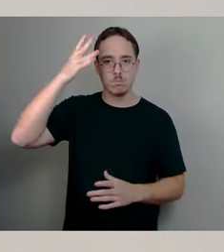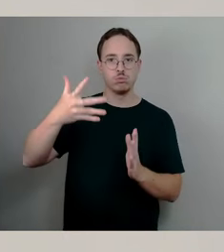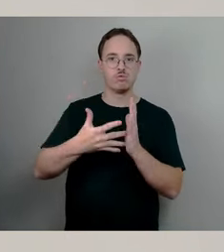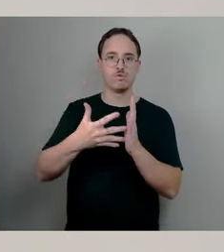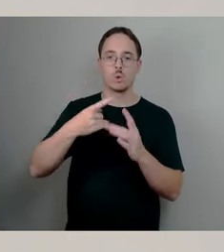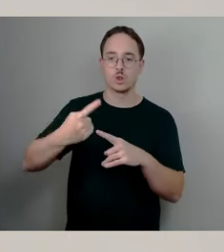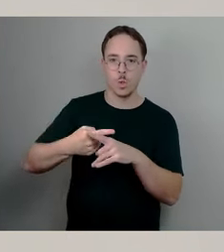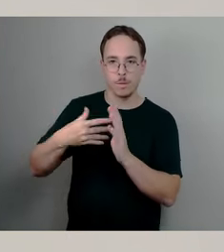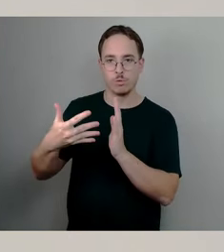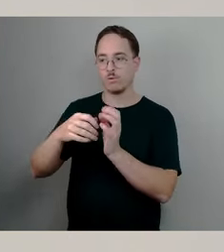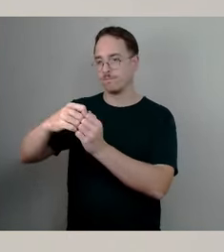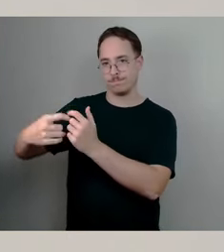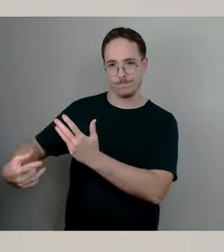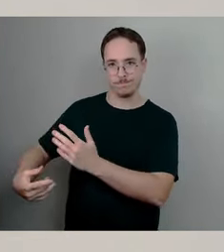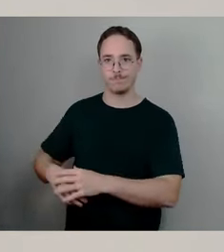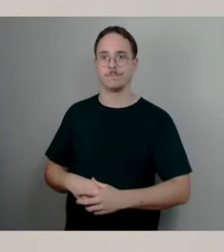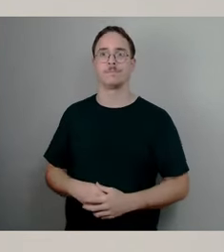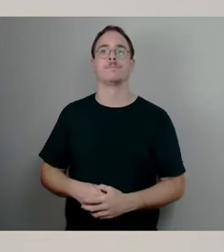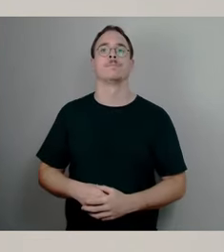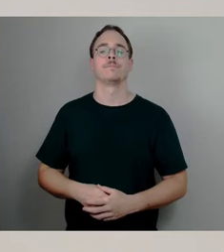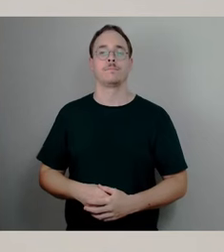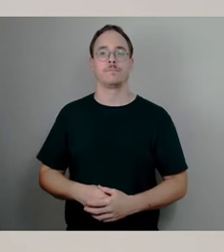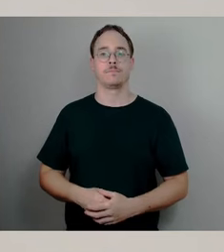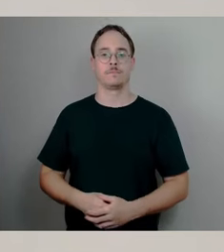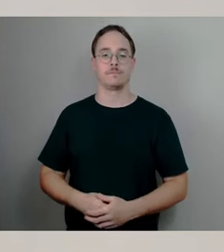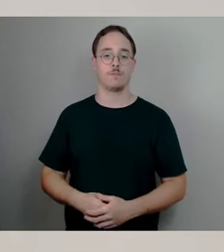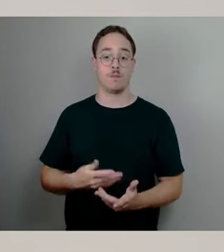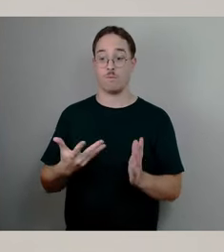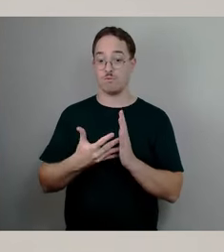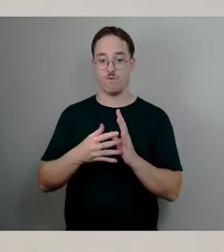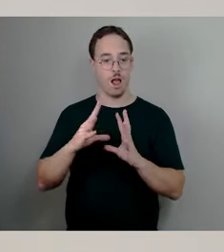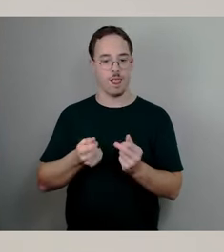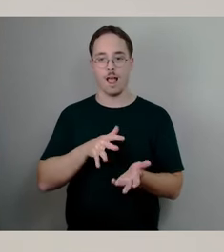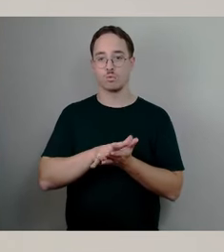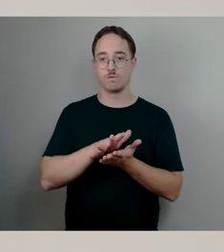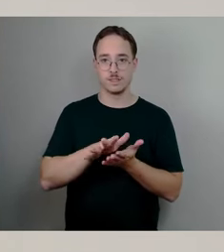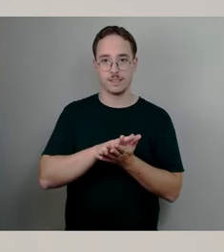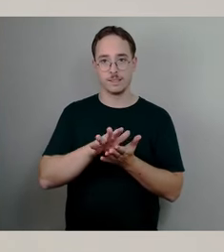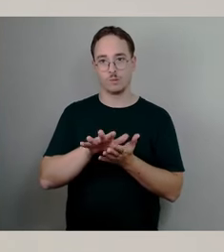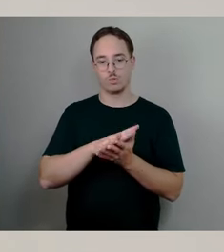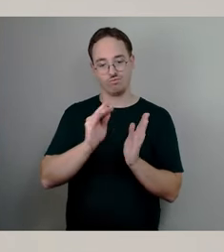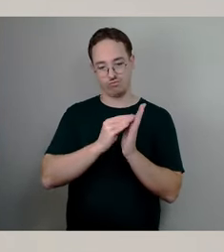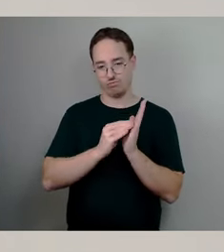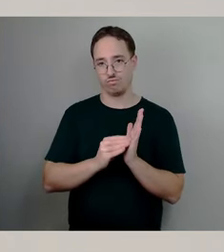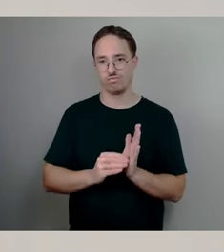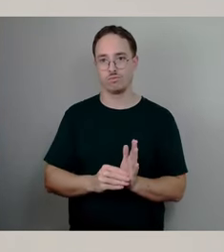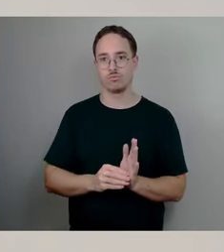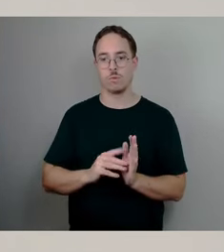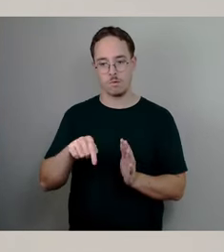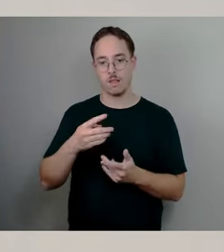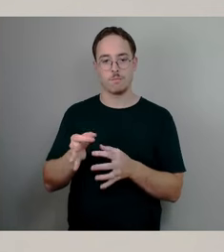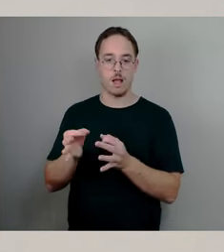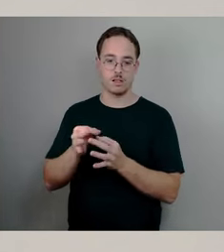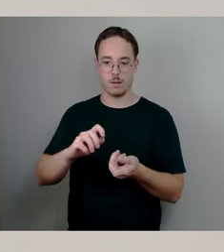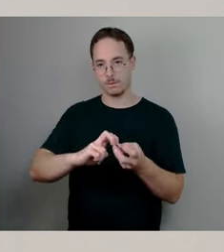Prüfungen, Besichtigungen nach Rechnung werden ausgewertet und notwendige Maßnahmen abgeleitet und umgesetzt. Zur Untersuchung der